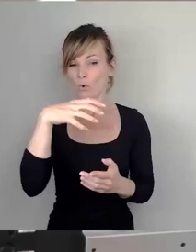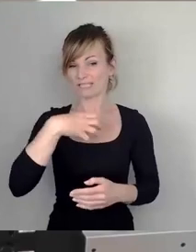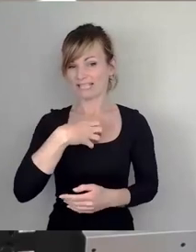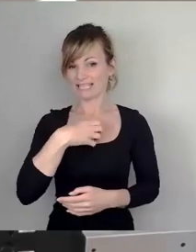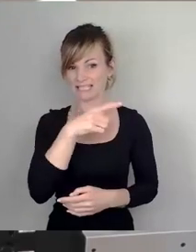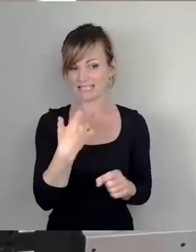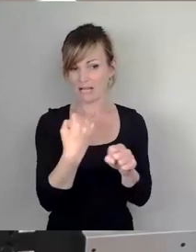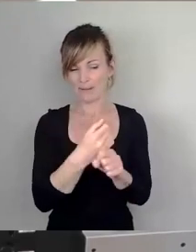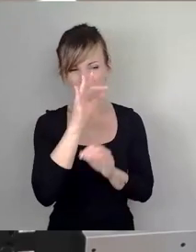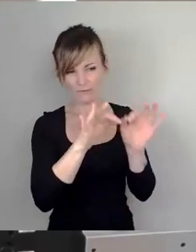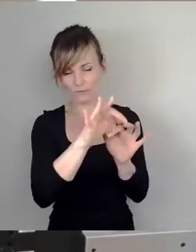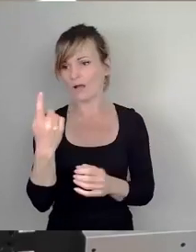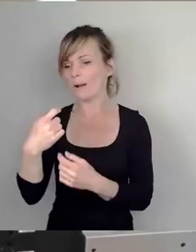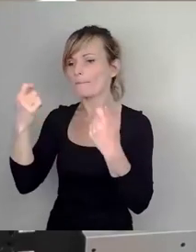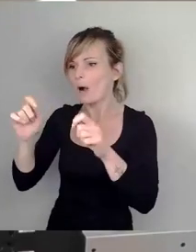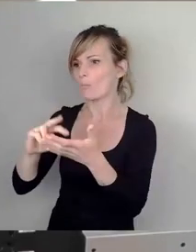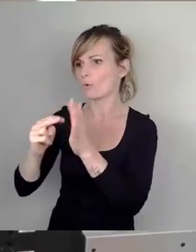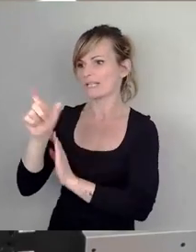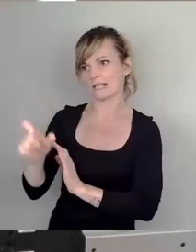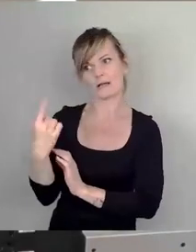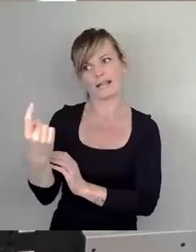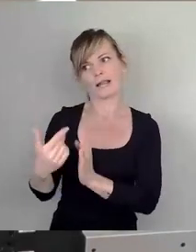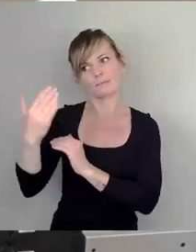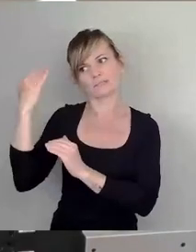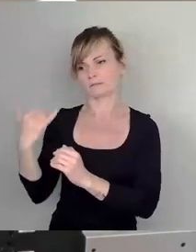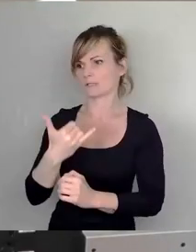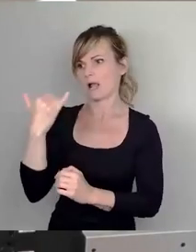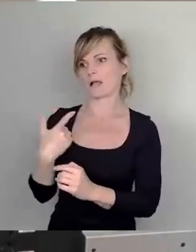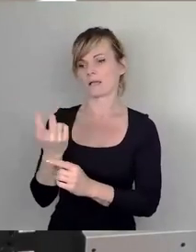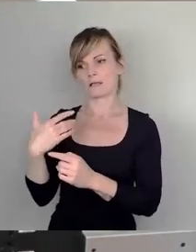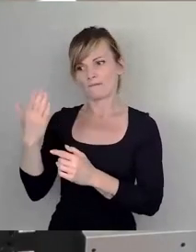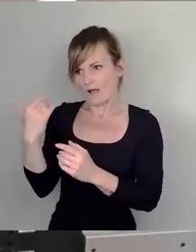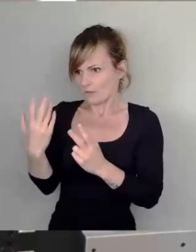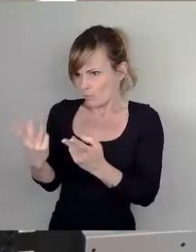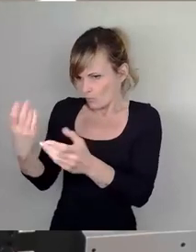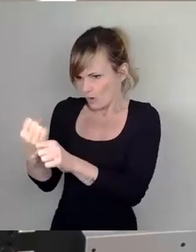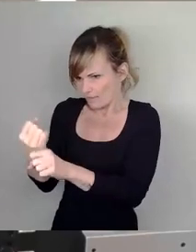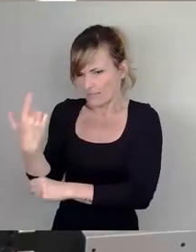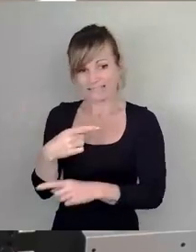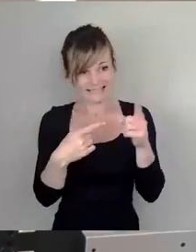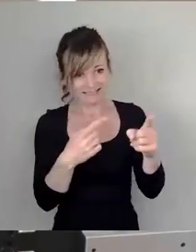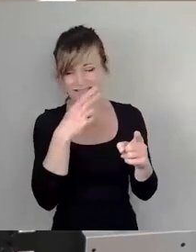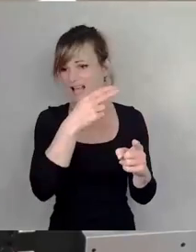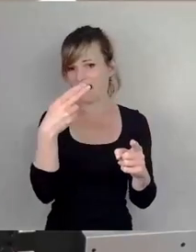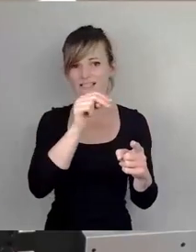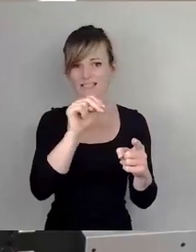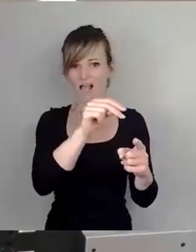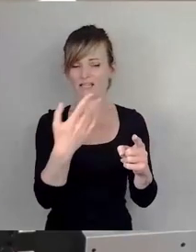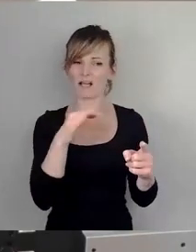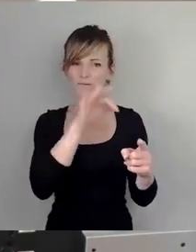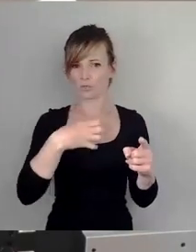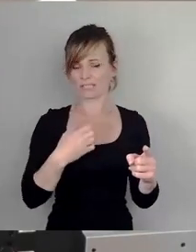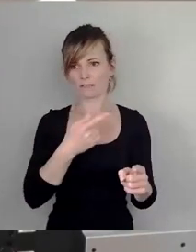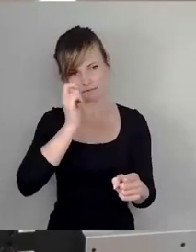sollten Sie gerade als Baupolitiker, der Sie ja die letzten Jahre sehr, also wirklich waren, sollten Sie das, was Hans Nadler für diese Stadt getan hat, deutlich würdigen.